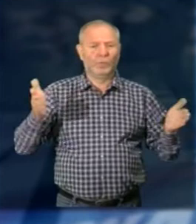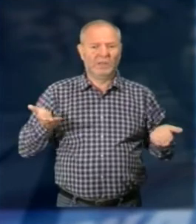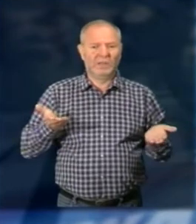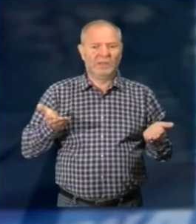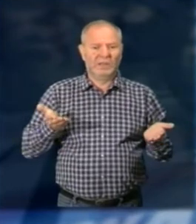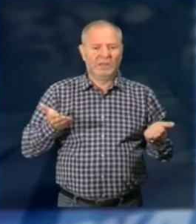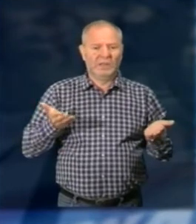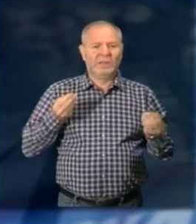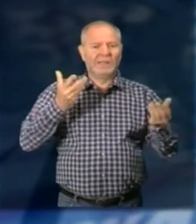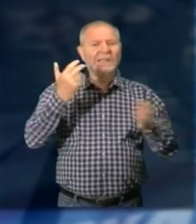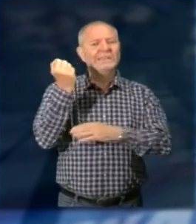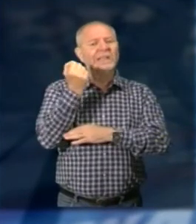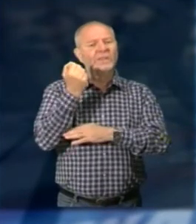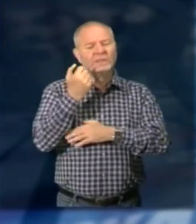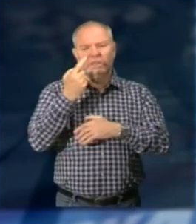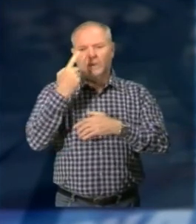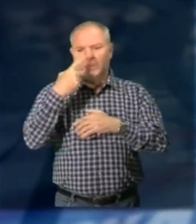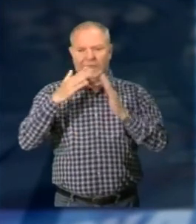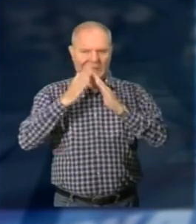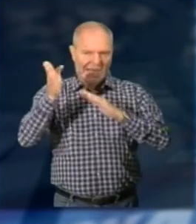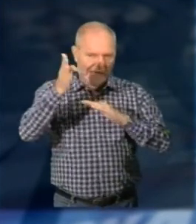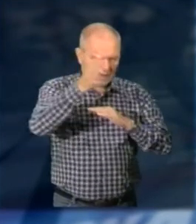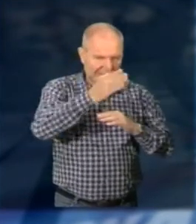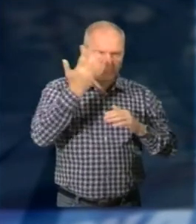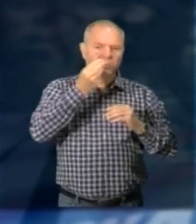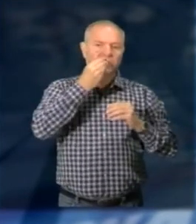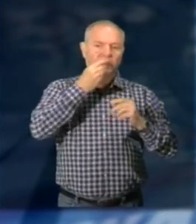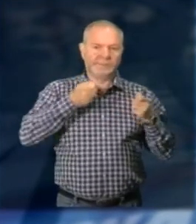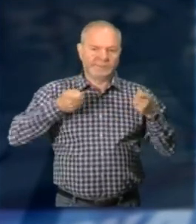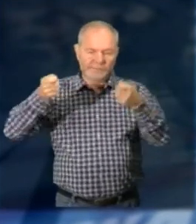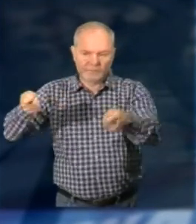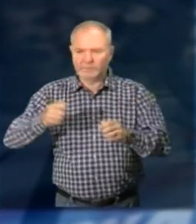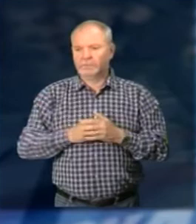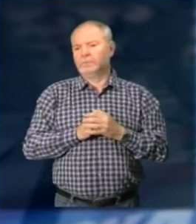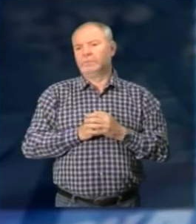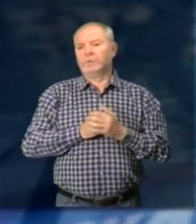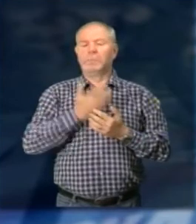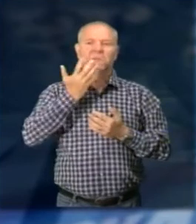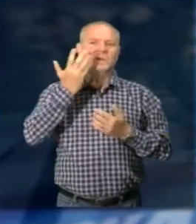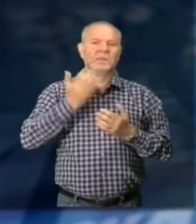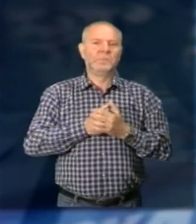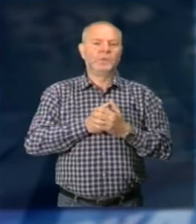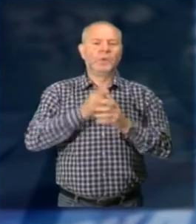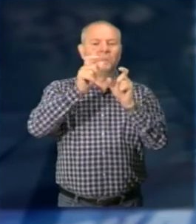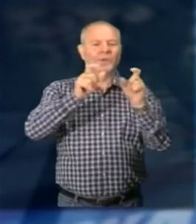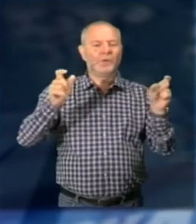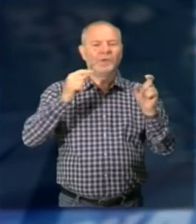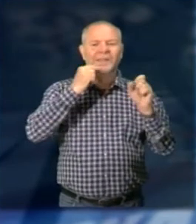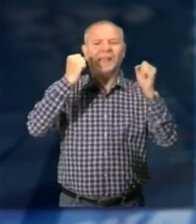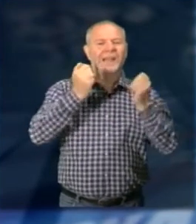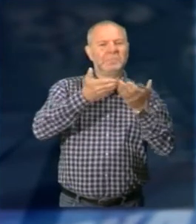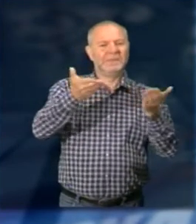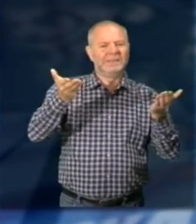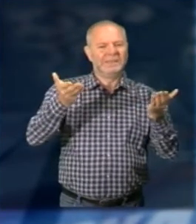Quindi eroga servizi a sostegno della domiciliarità Tipo la consegna dei pasti Garantisce la possibilità delle persone che abitano in valle Di